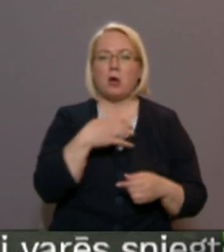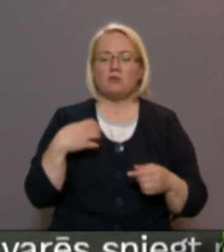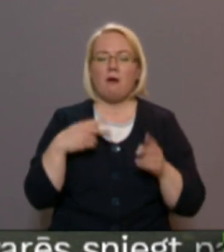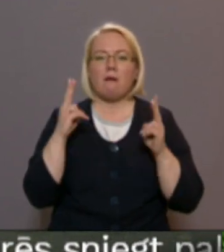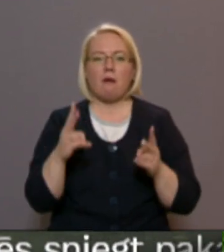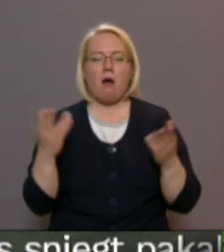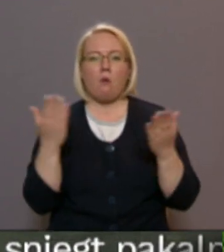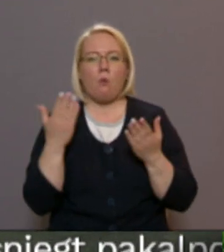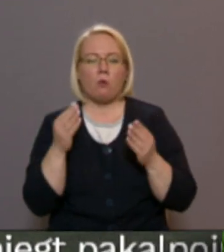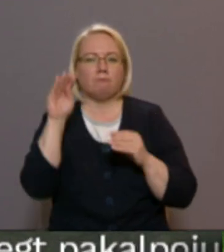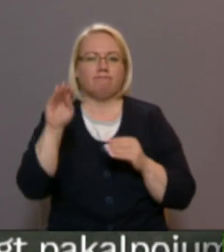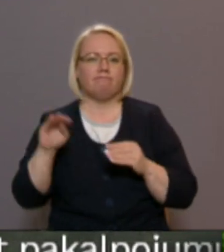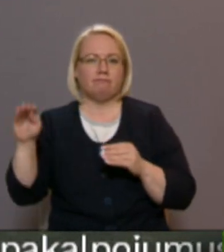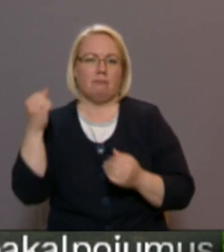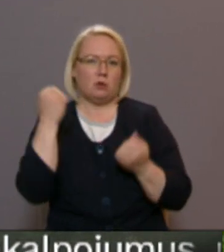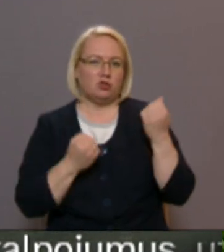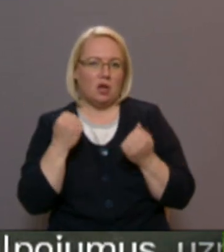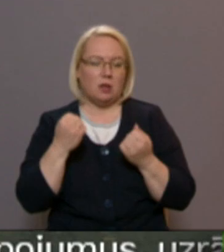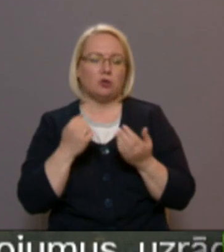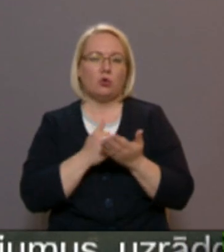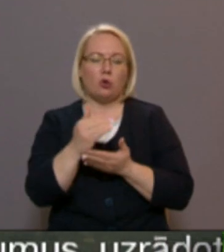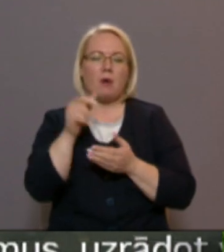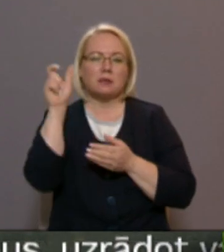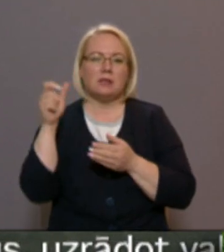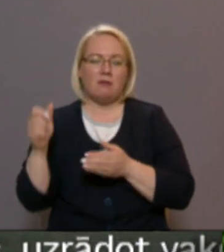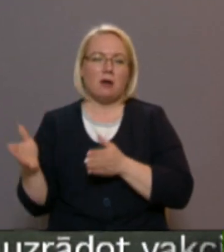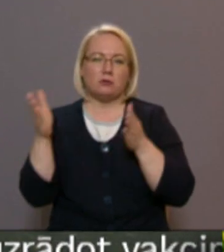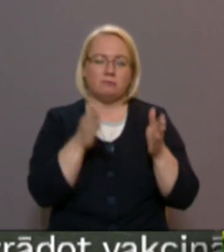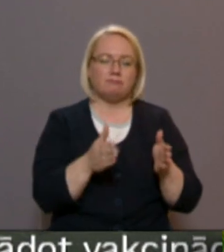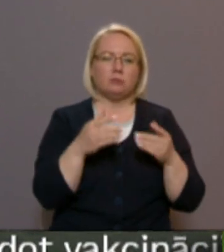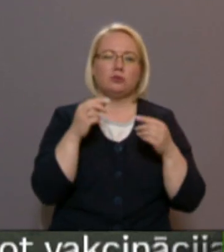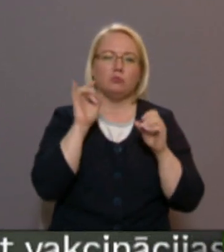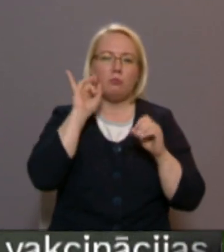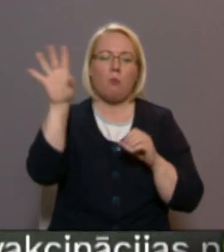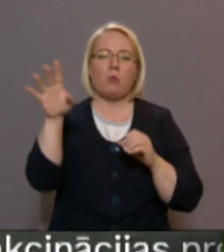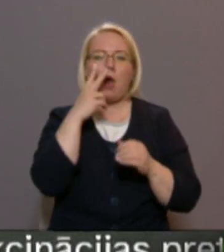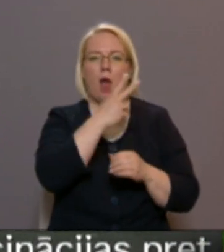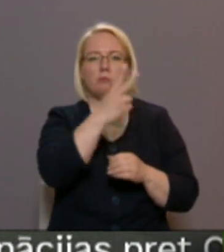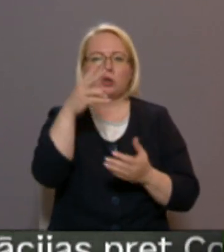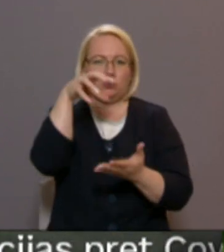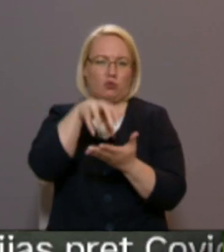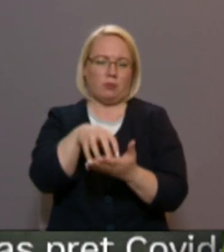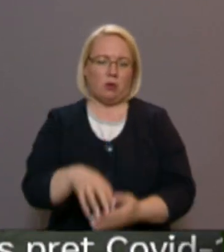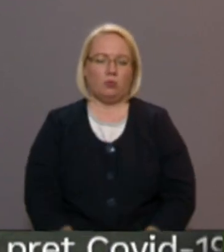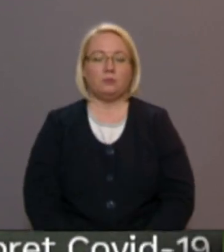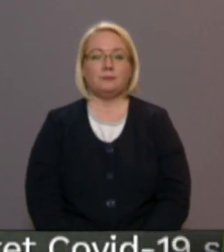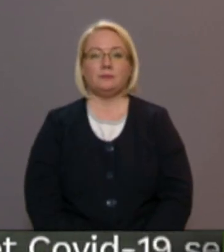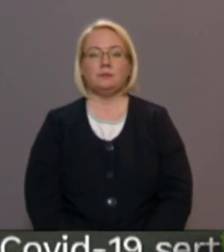automašīnu novietošanu un turpmāk virzīt cilvēku plūsmus populāro apskatas objektu. Lauri Jansona, Emets Masakalskis, RETV.